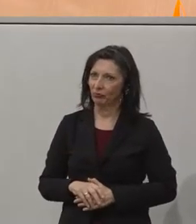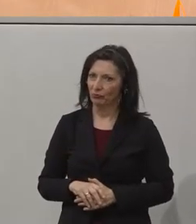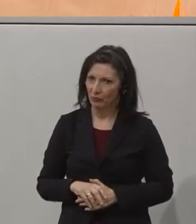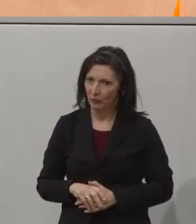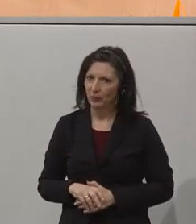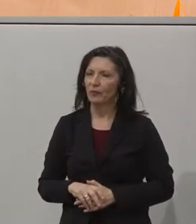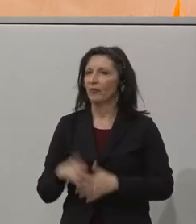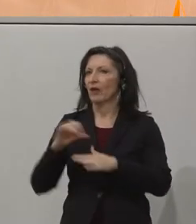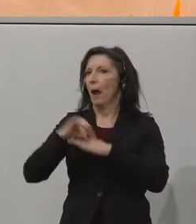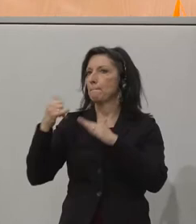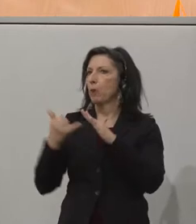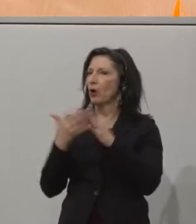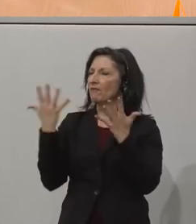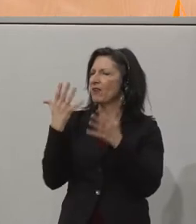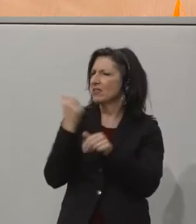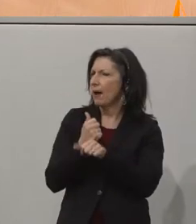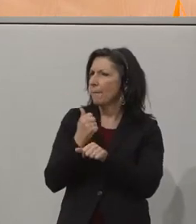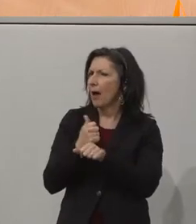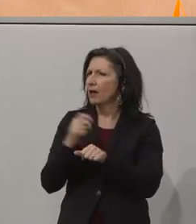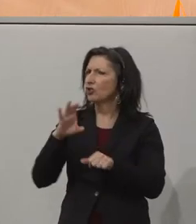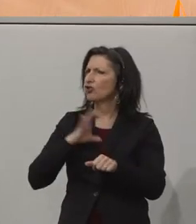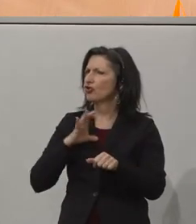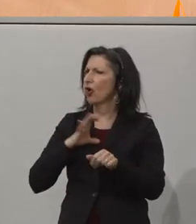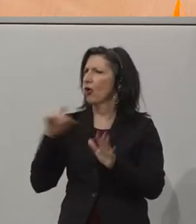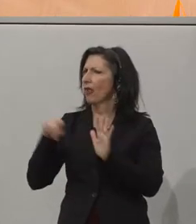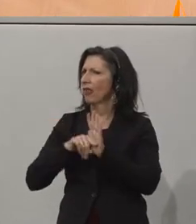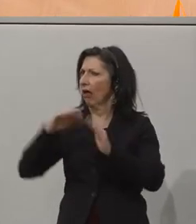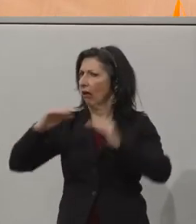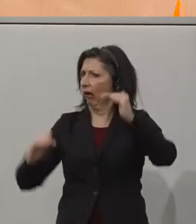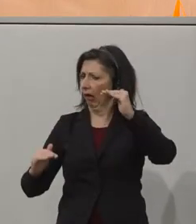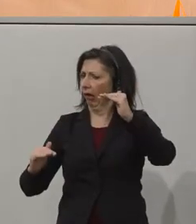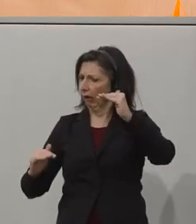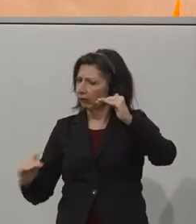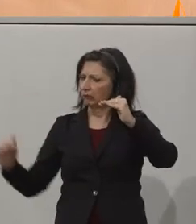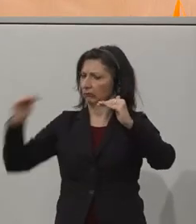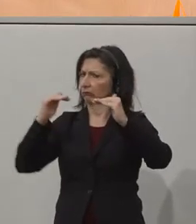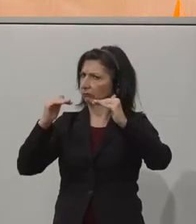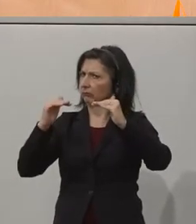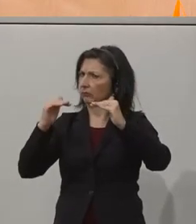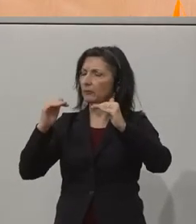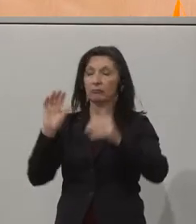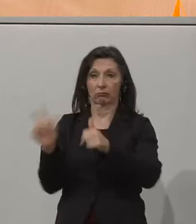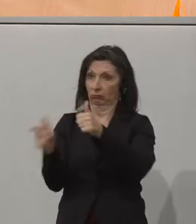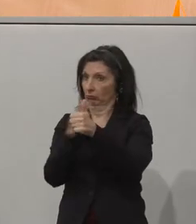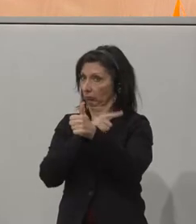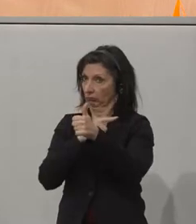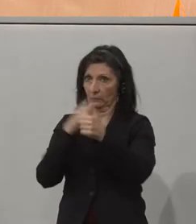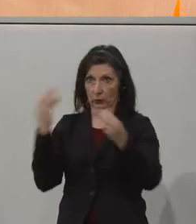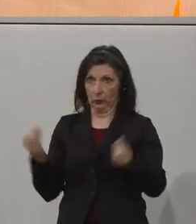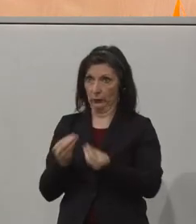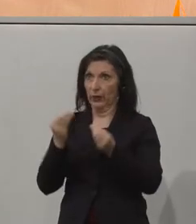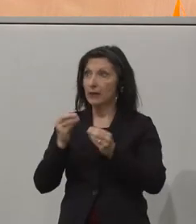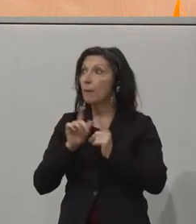Was macht das Projekt, um Chancenbenachteiligung zu reduzieren? Das erste und einer der wichtigsten Gründe ist die